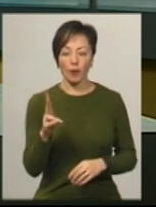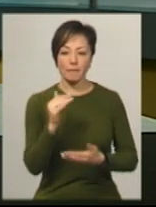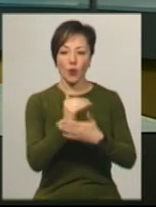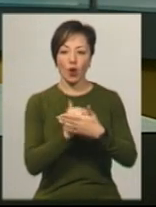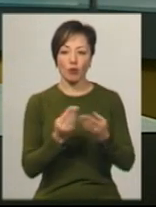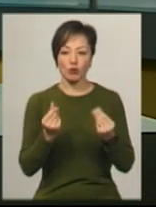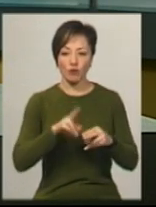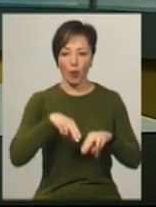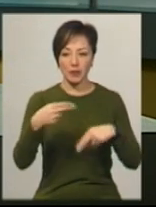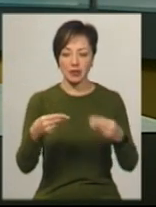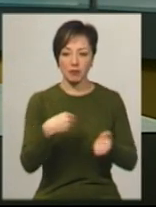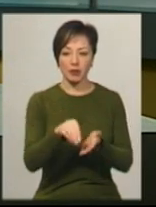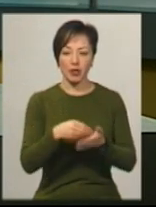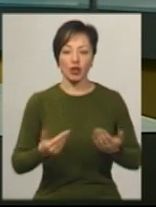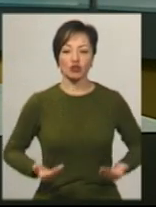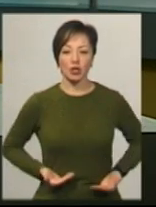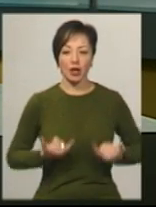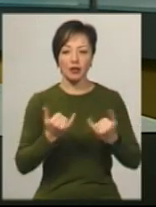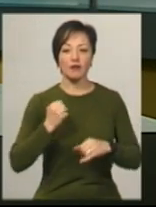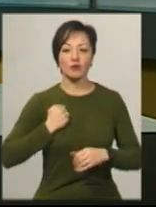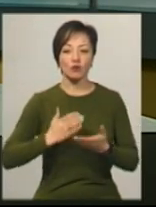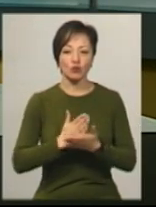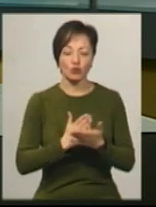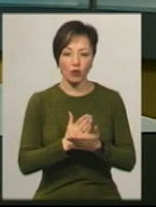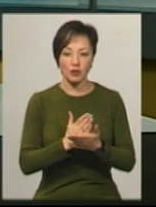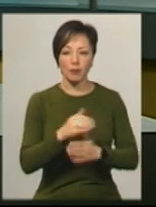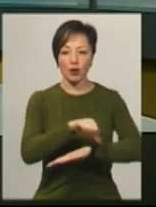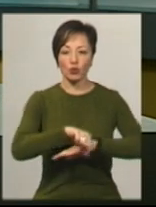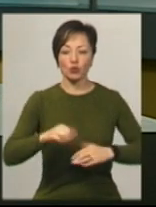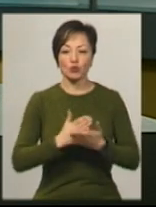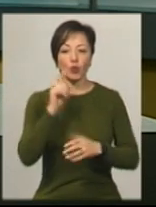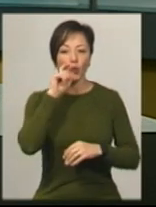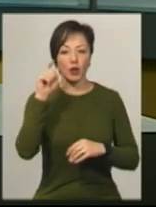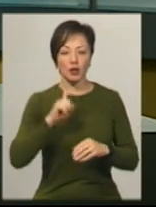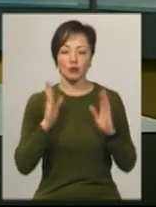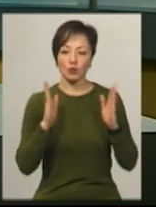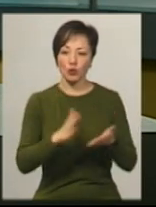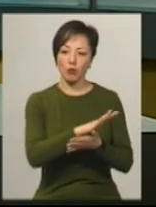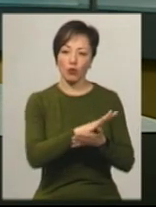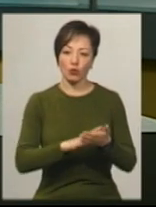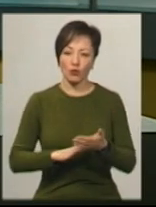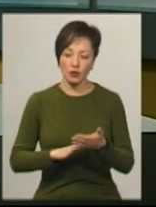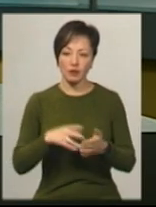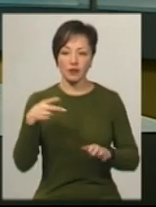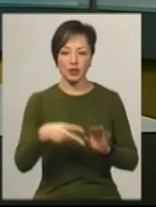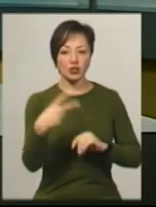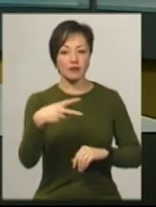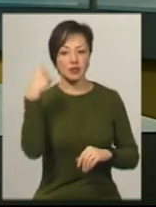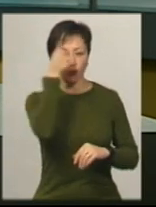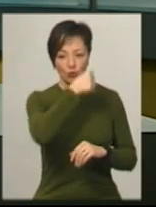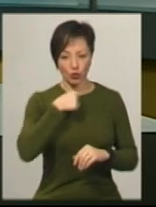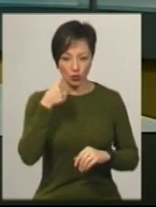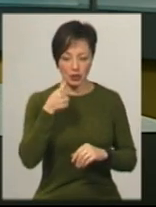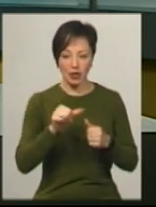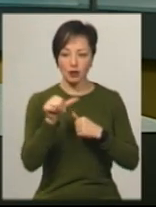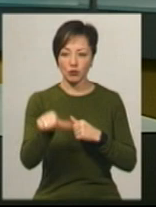грошової компенсації придбання житла для військовослужбовців прикордонної служби України буде продовжена і у 2020 році.